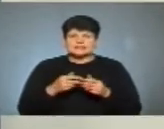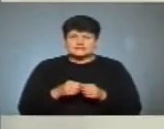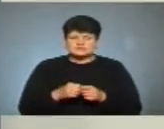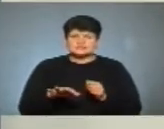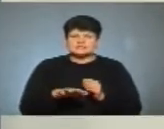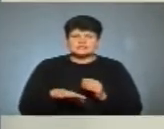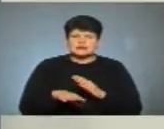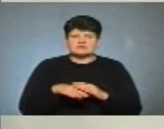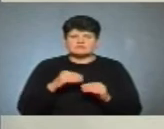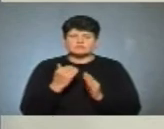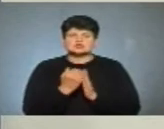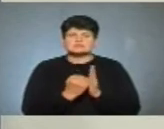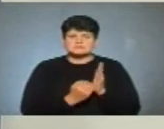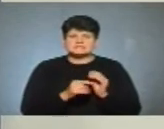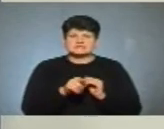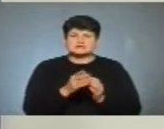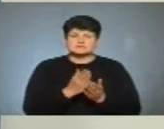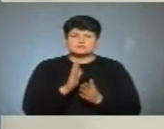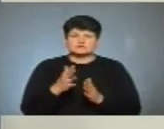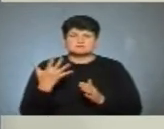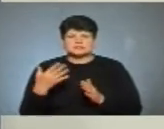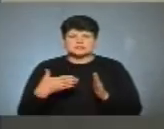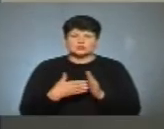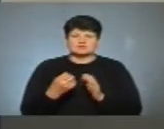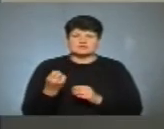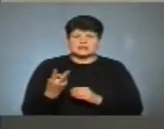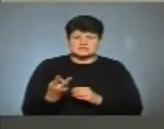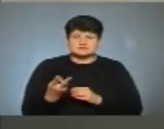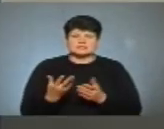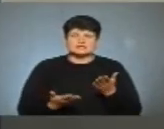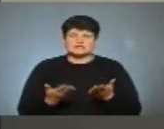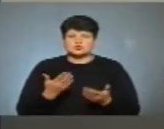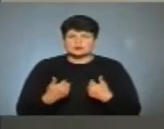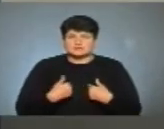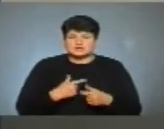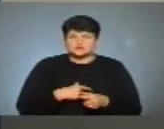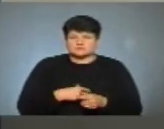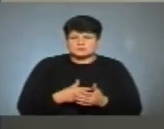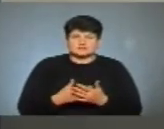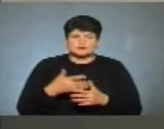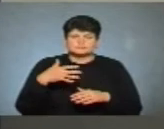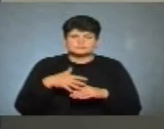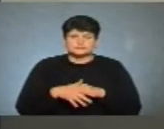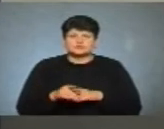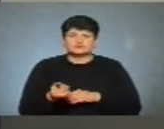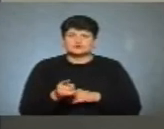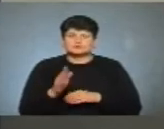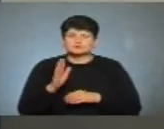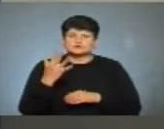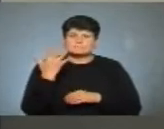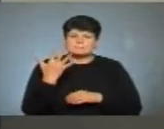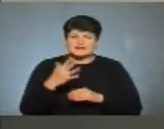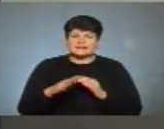територіальних виборчих списках. Їх має бути від 5 до 12. Тобто, якщо ми собі розуміємо, що в Тернополі буде 5